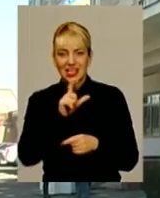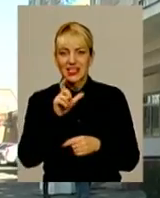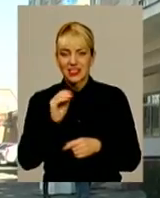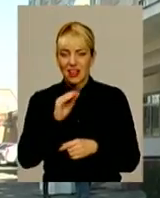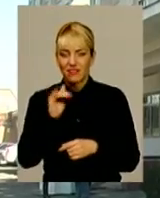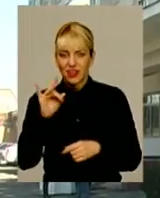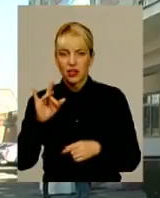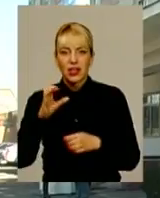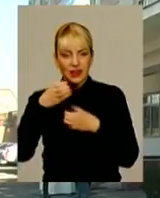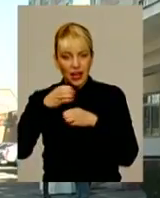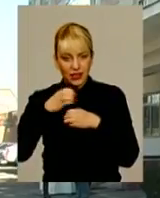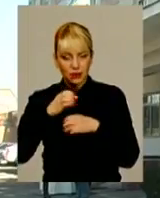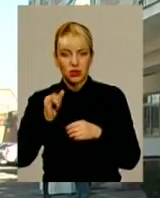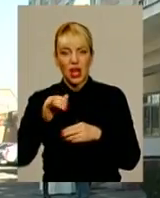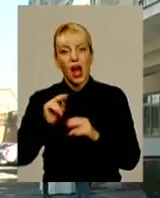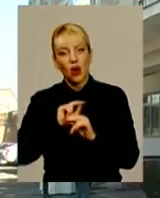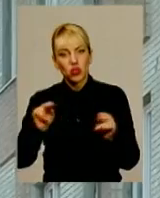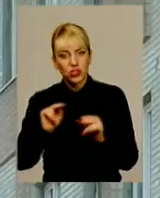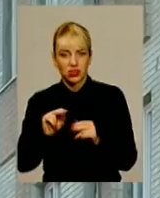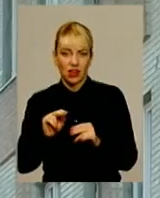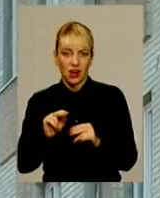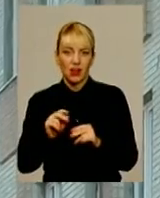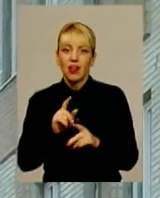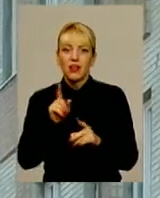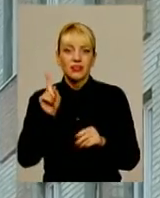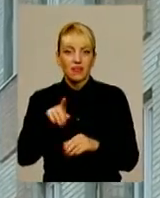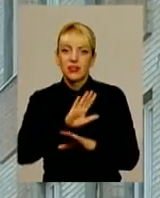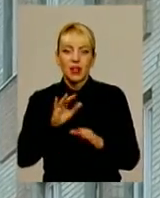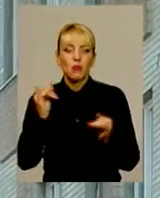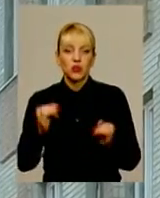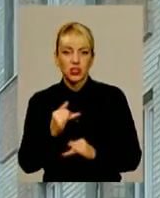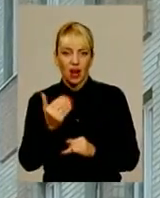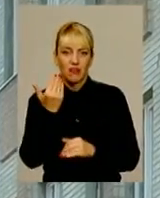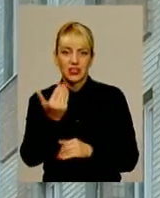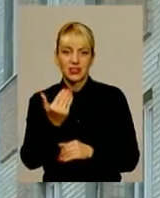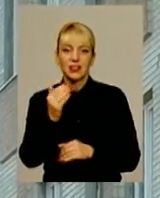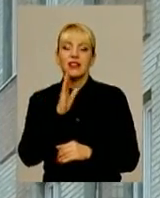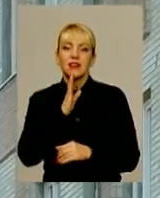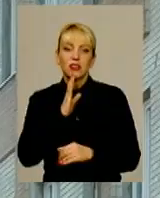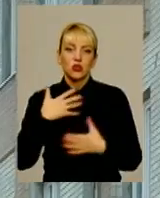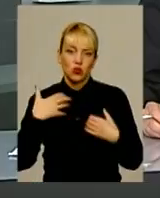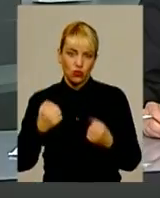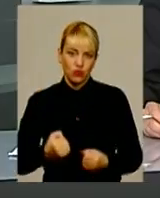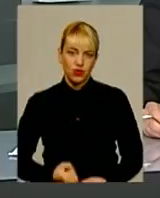учениці досі так і не поцікавилися. Світлана Русіна, Дем'ян Цегольник для інформаційного випуску.